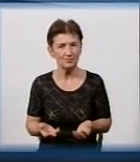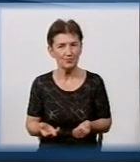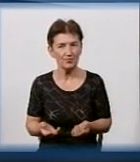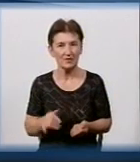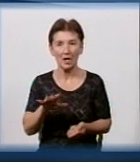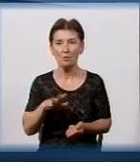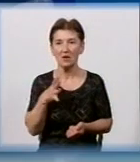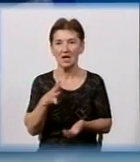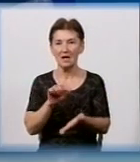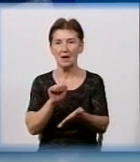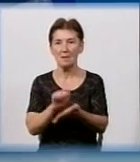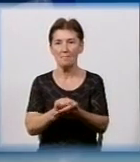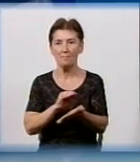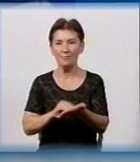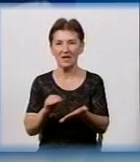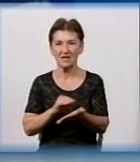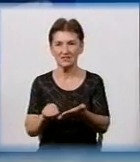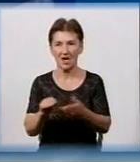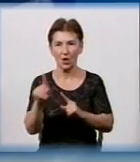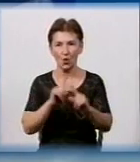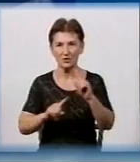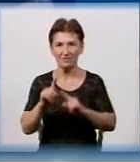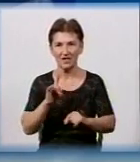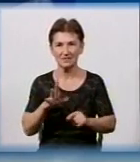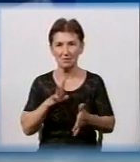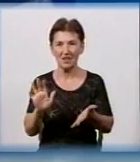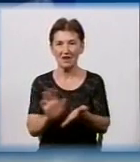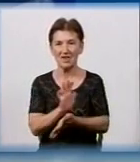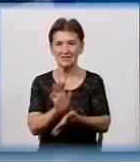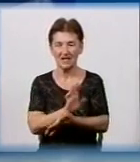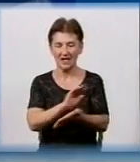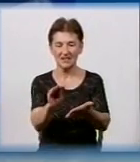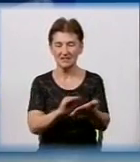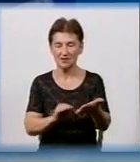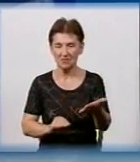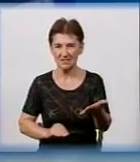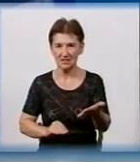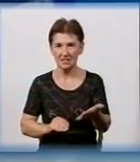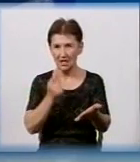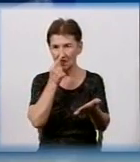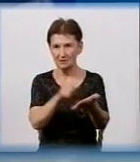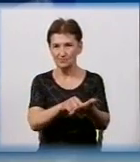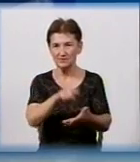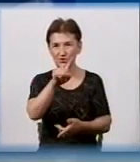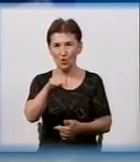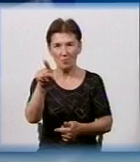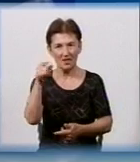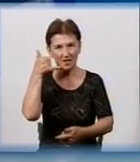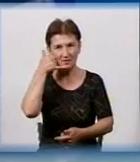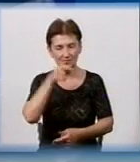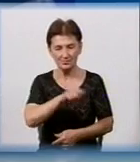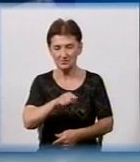-конференція, були статті в газетах написані, і вказані наші номера. Звонків було багато,